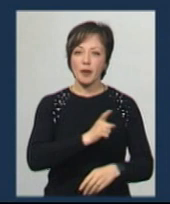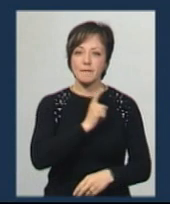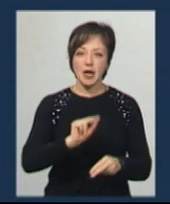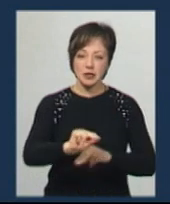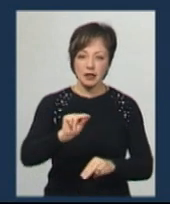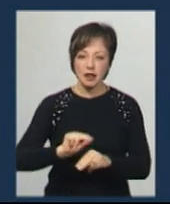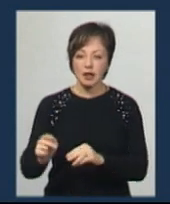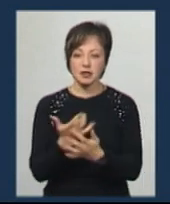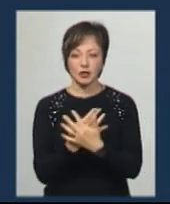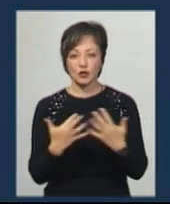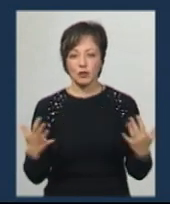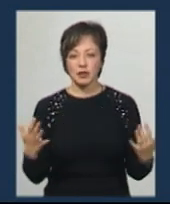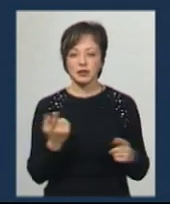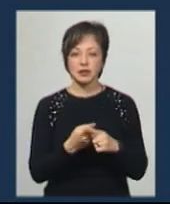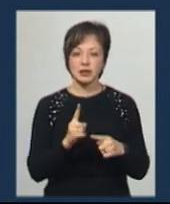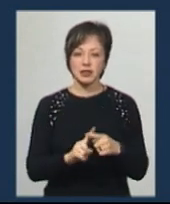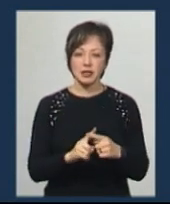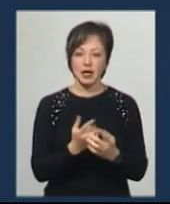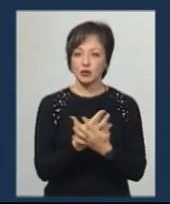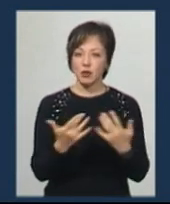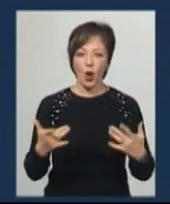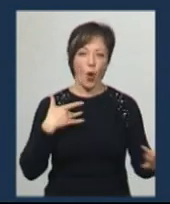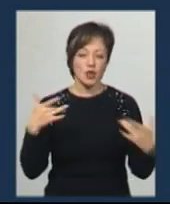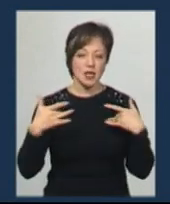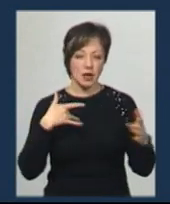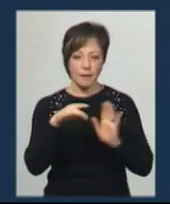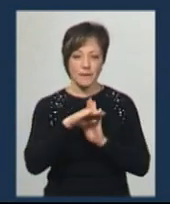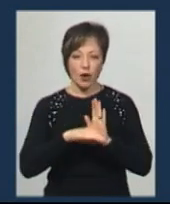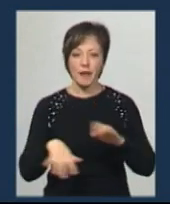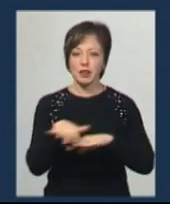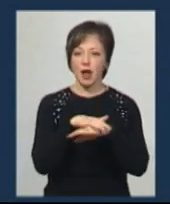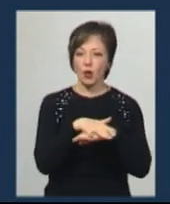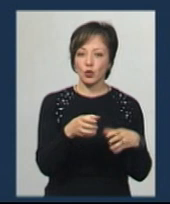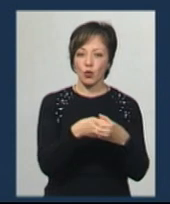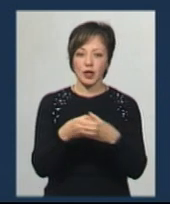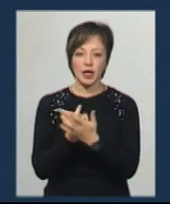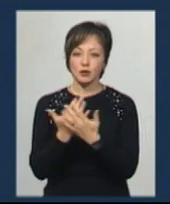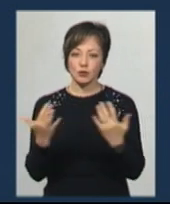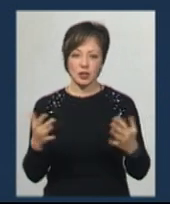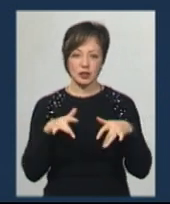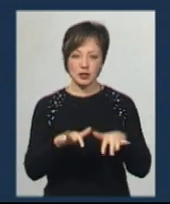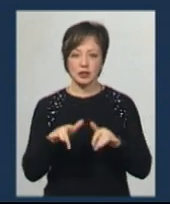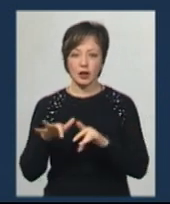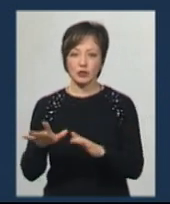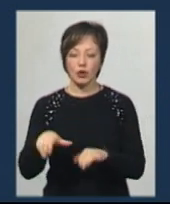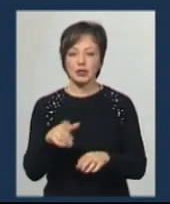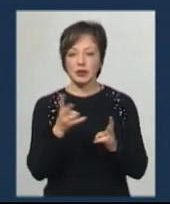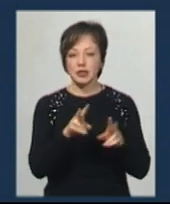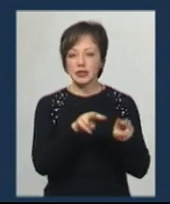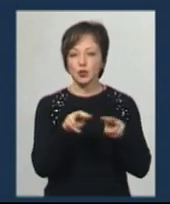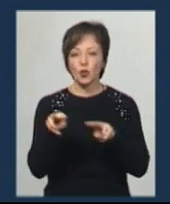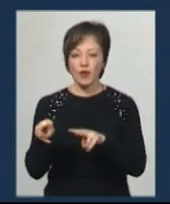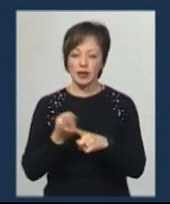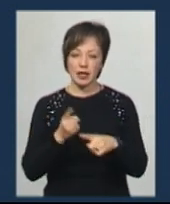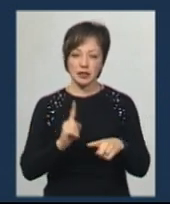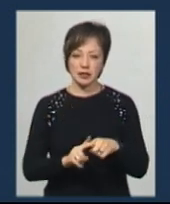різноманітні, це будуть різноманітні концертні програми фольклорних колективів, різноманітні будуть заходи, з ними треба слідкувати саме